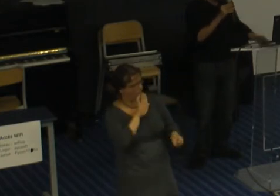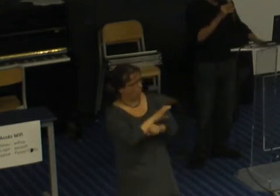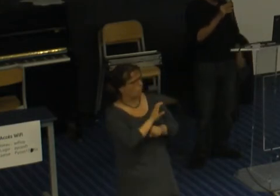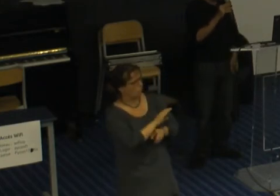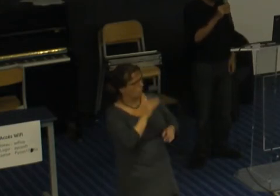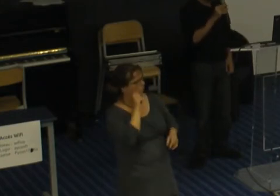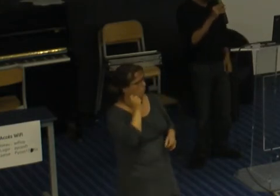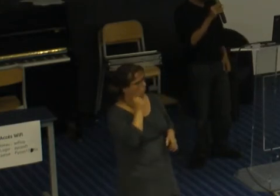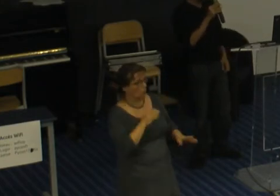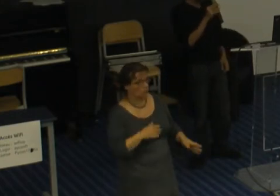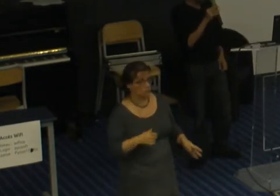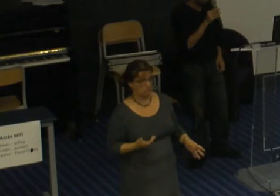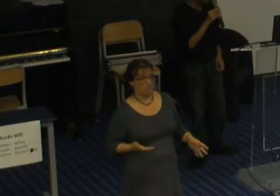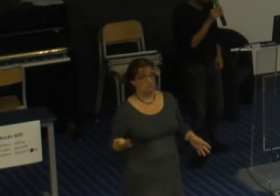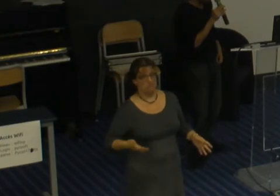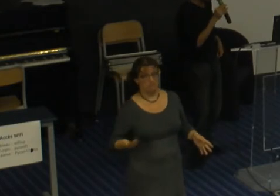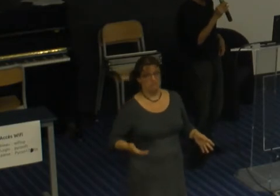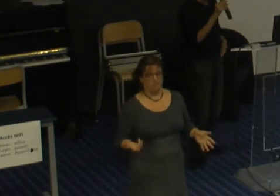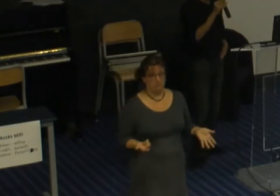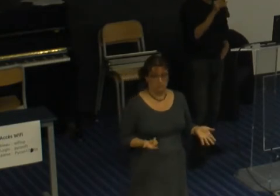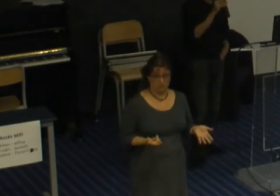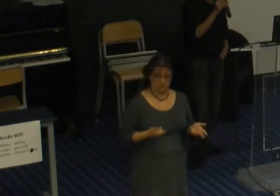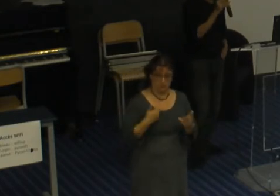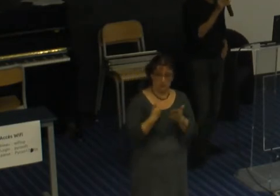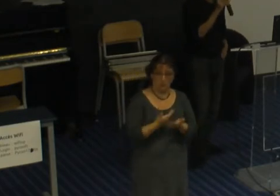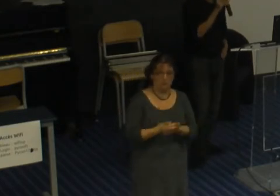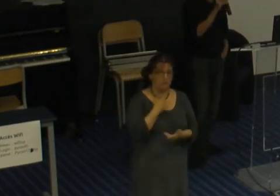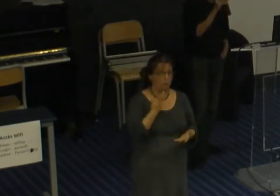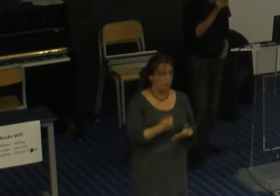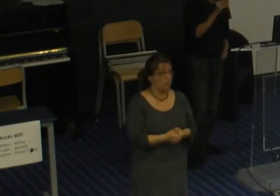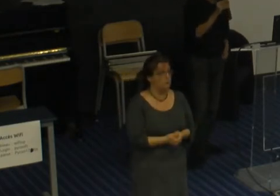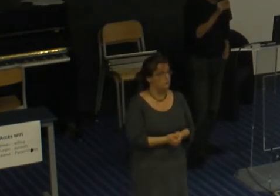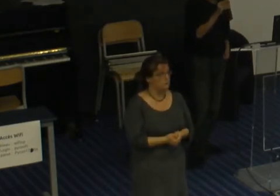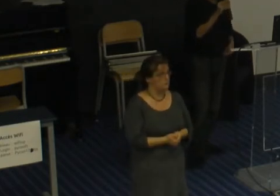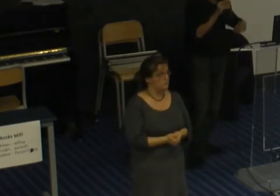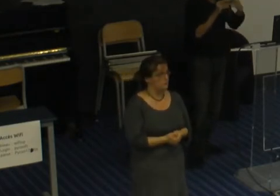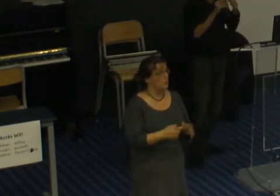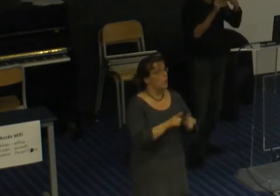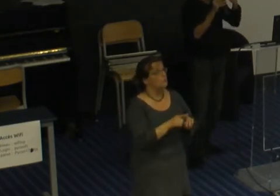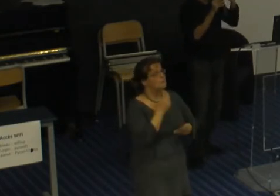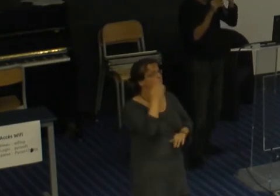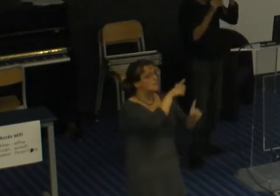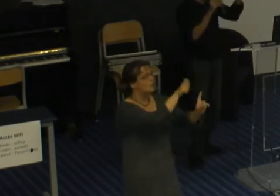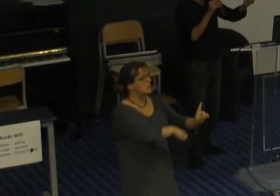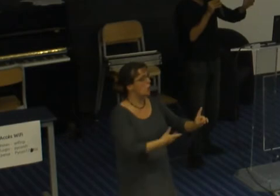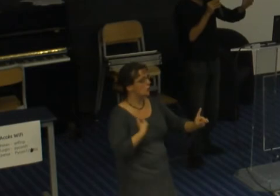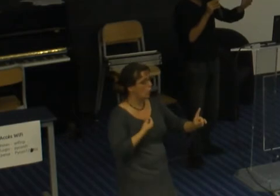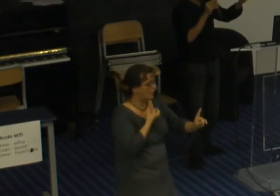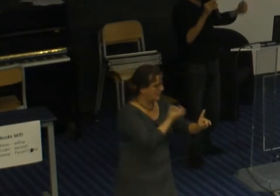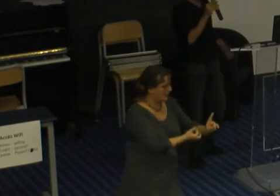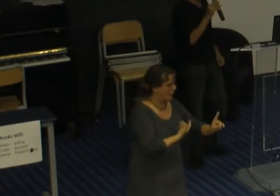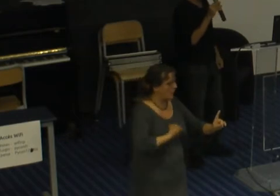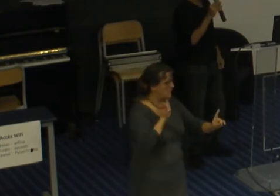mais bon on entend souvent ça et puis quand on blesse quelqu'un on ne s'excuse surtout pas surtout pas ça serait admettre sa faiblesse